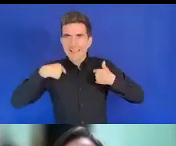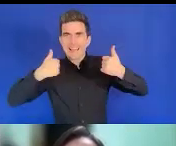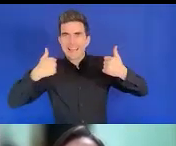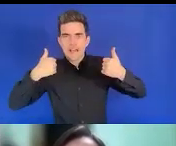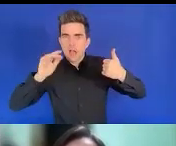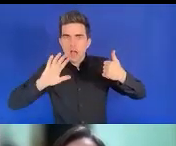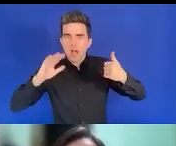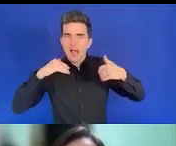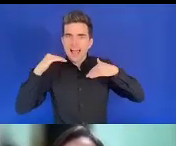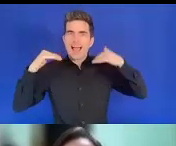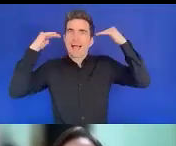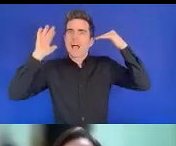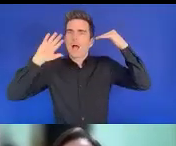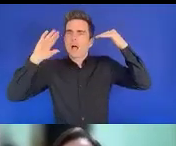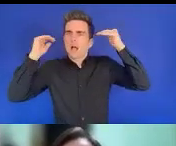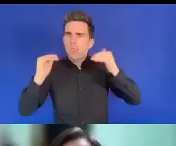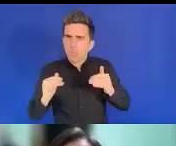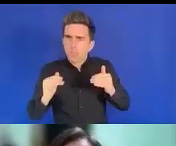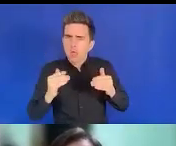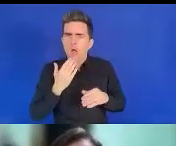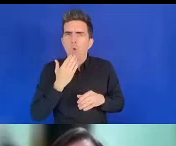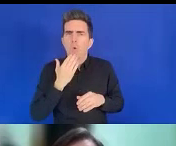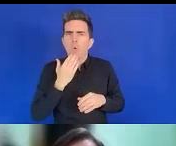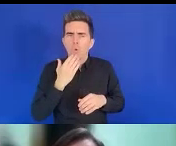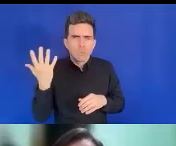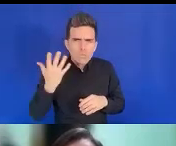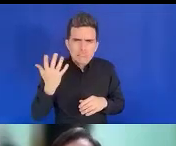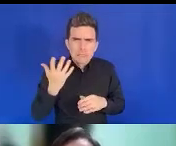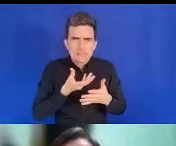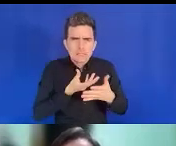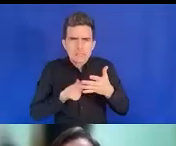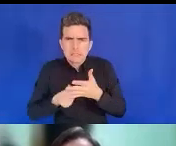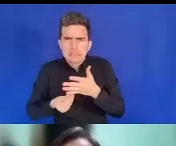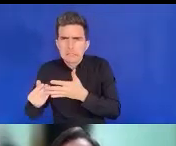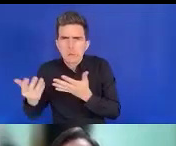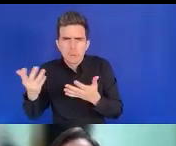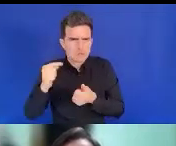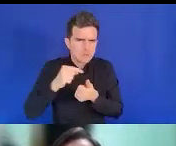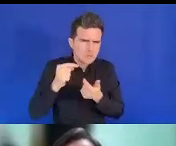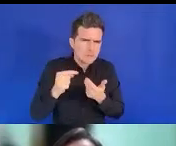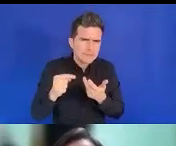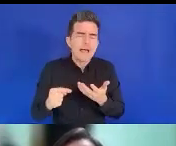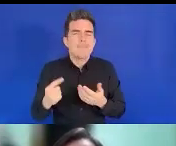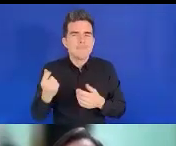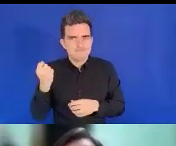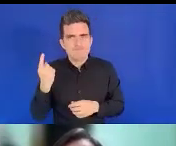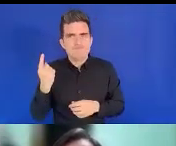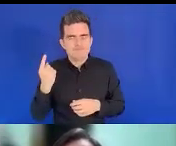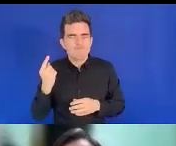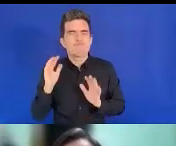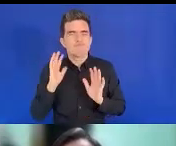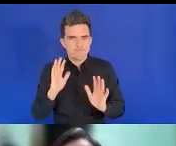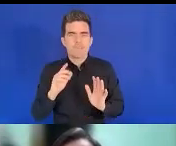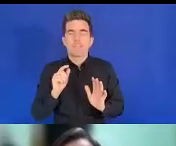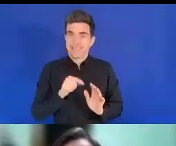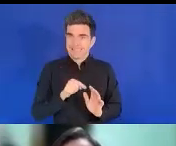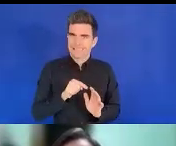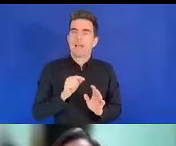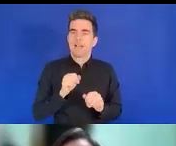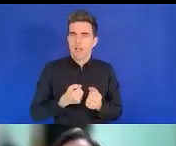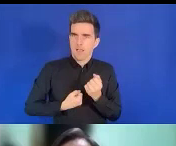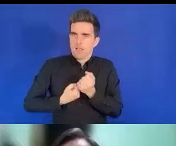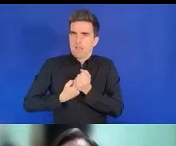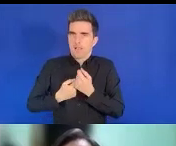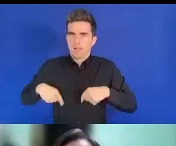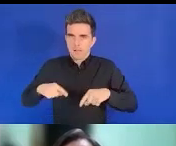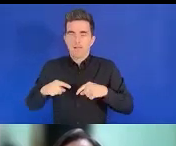beaucoup de choses à faire et voilà pourquoi nous avons recommandé des actions pour les voir à suivre pour réduire